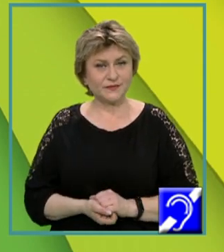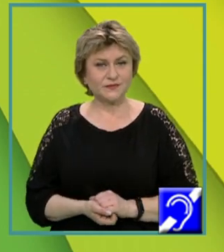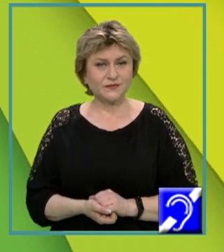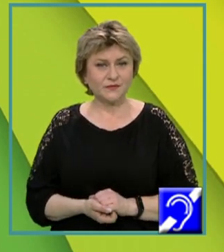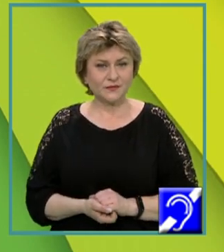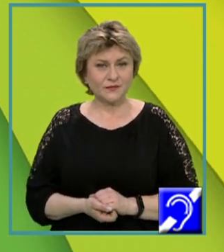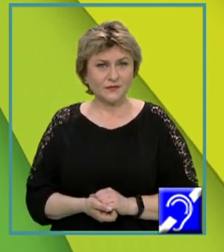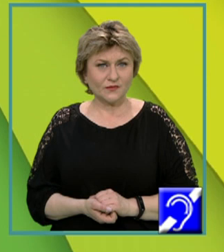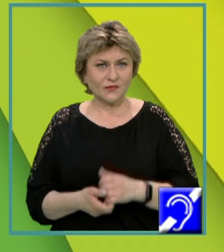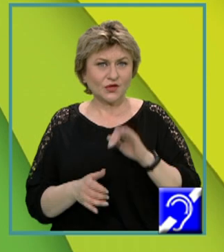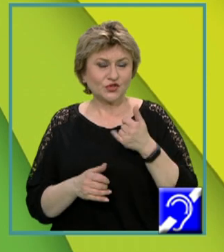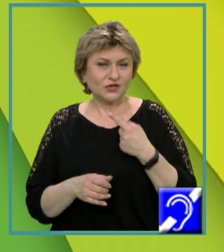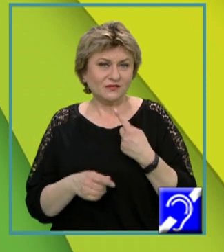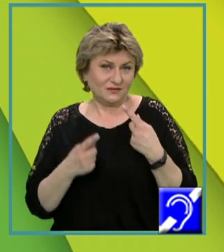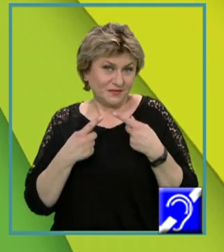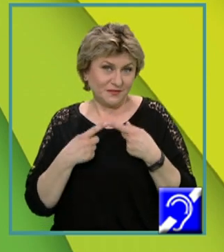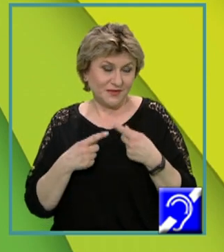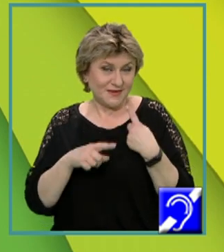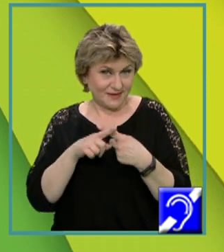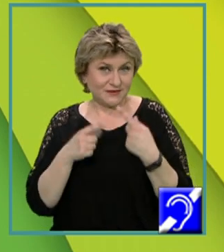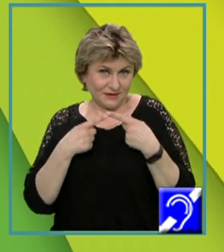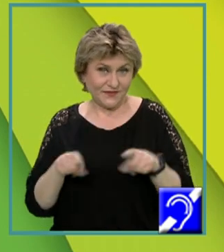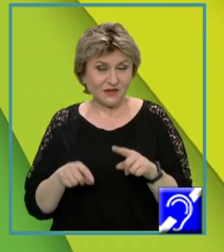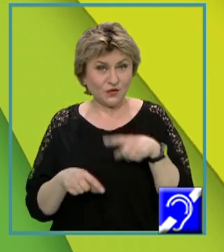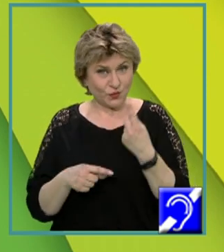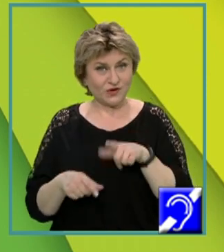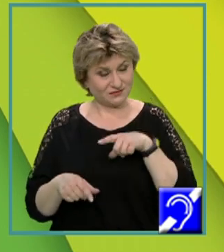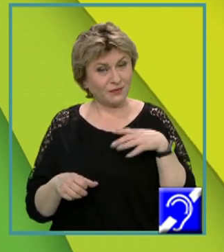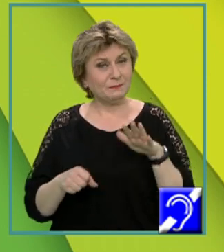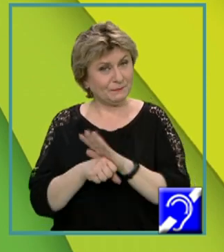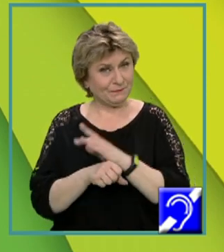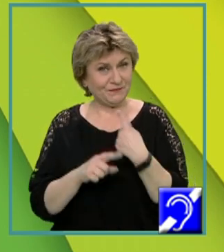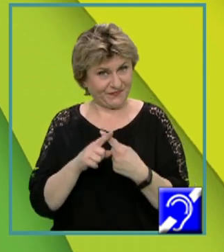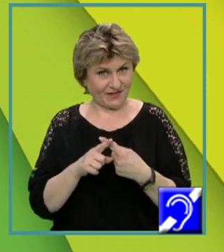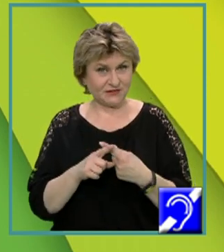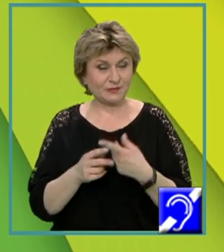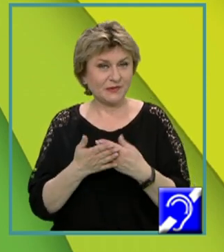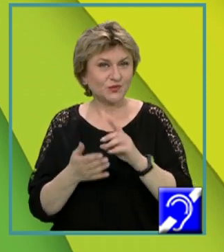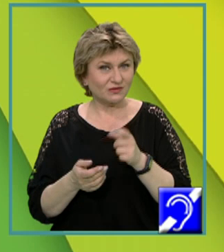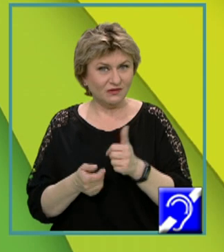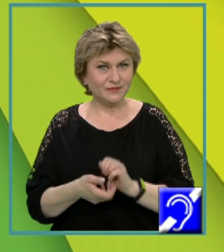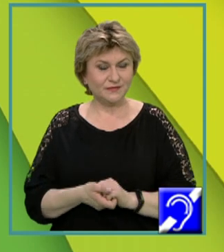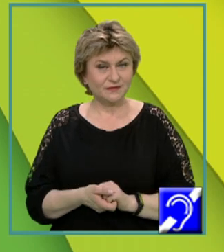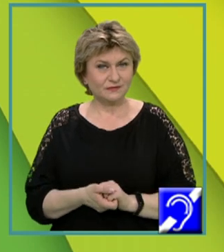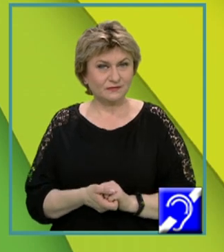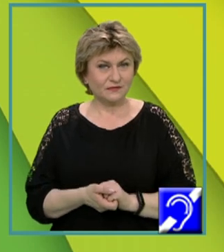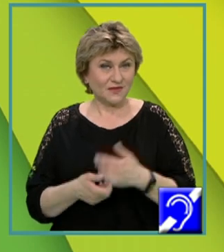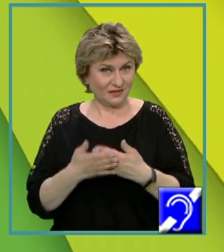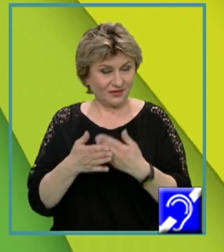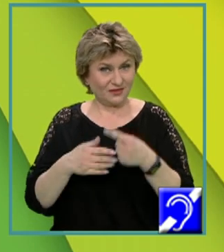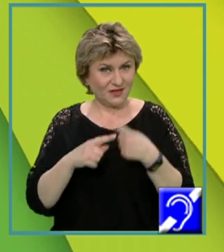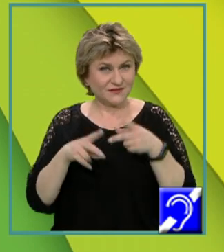if x diferit de 1 este îndeplinită pentru că acel x